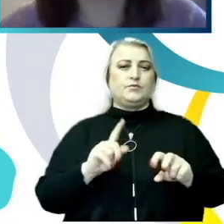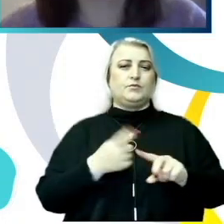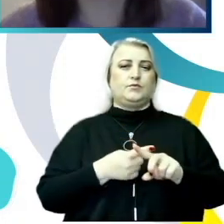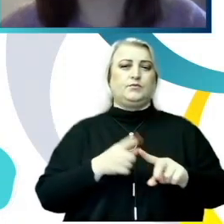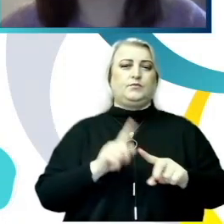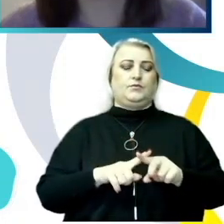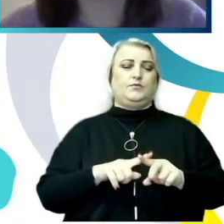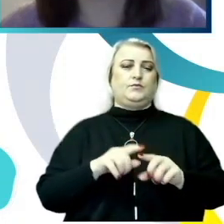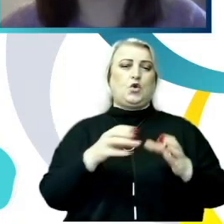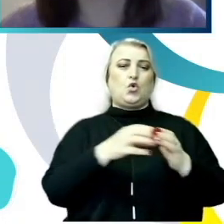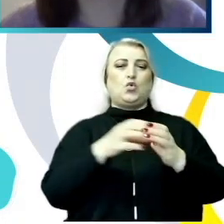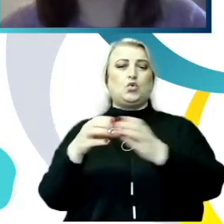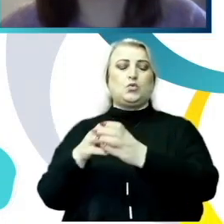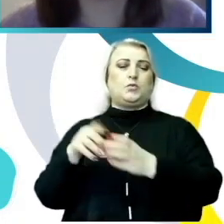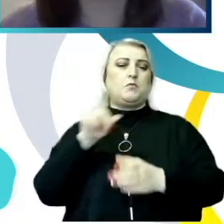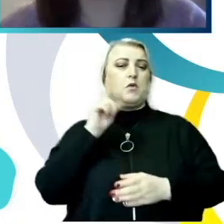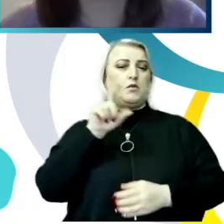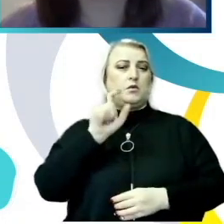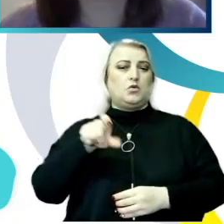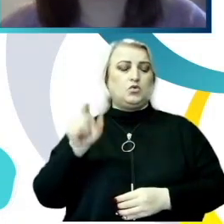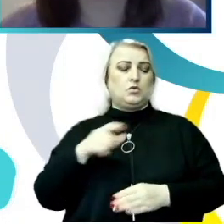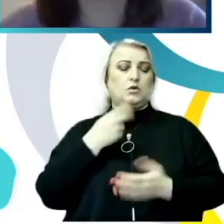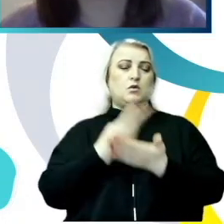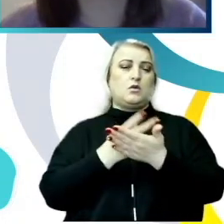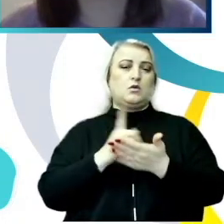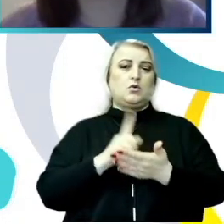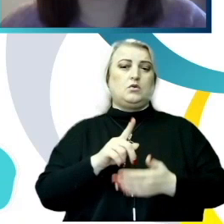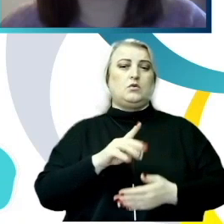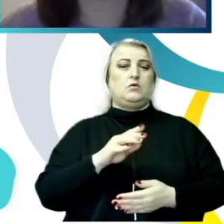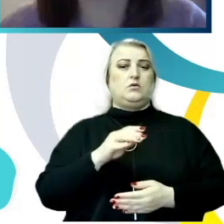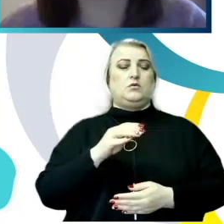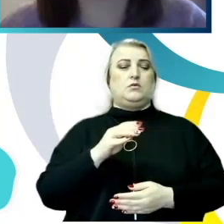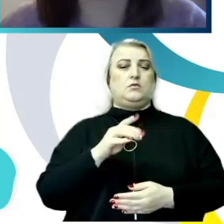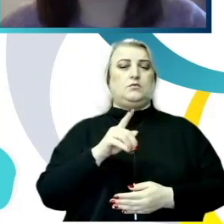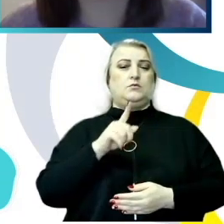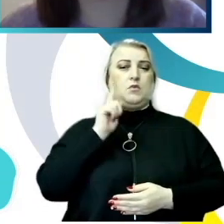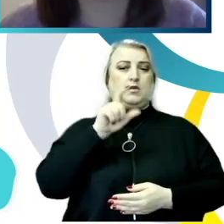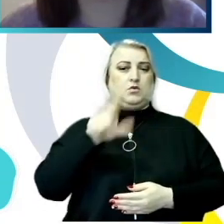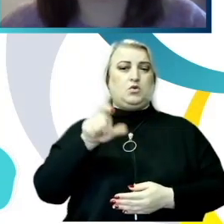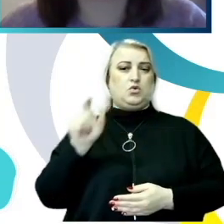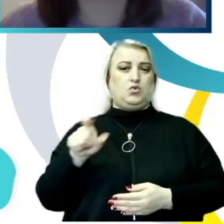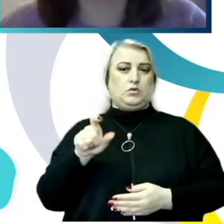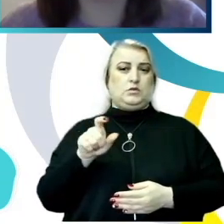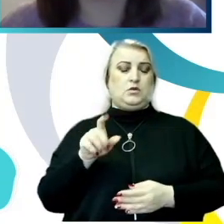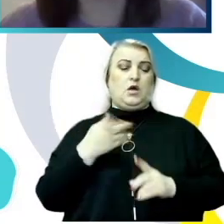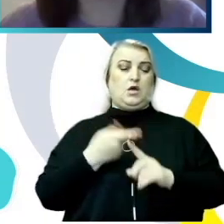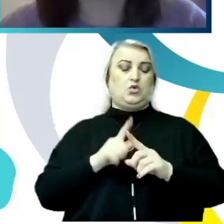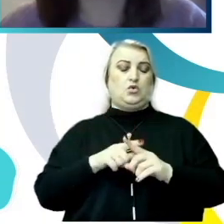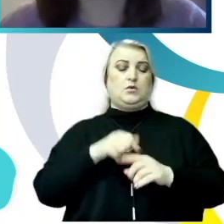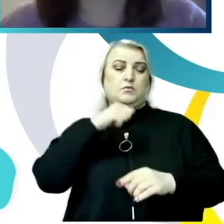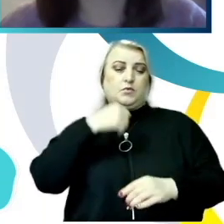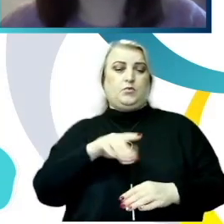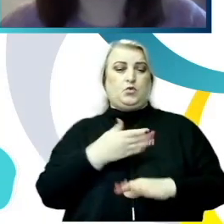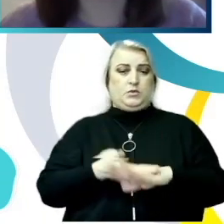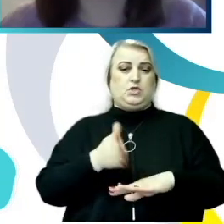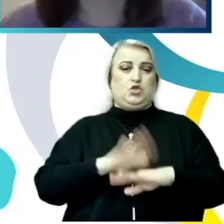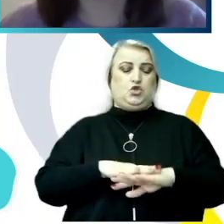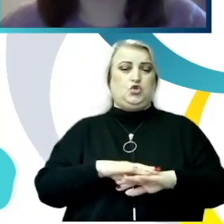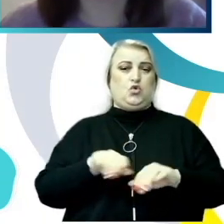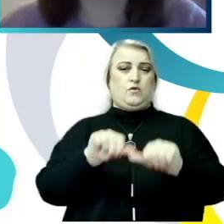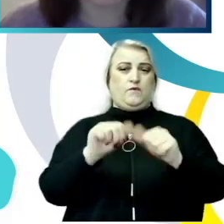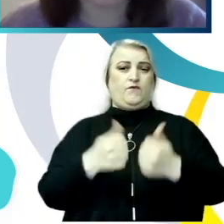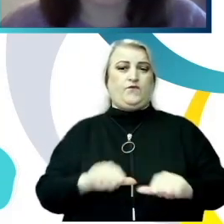de tineri, ne-a arătat că de fapt tinerii și tinerii din clasterile formelor mai grave de hărțuire se simt mai